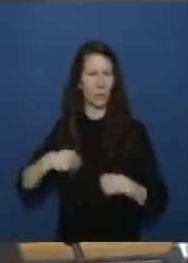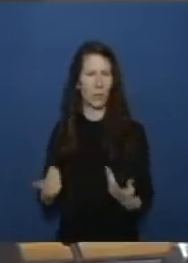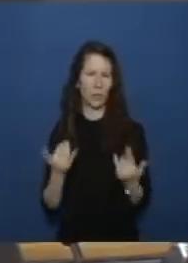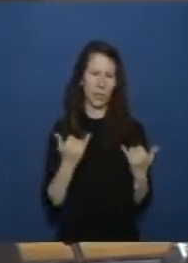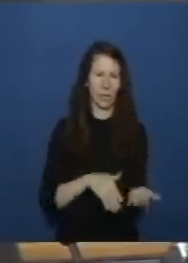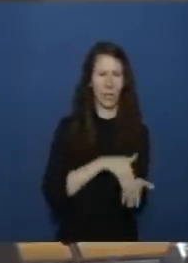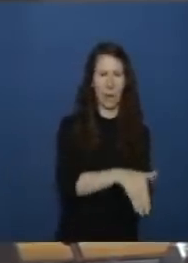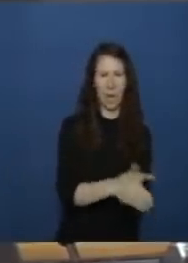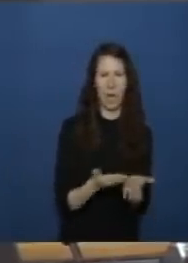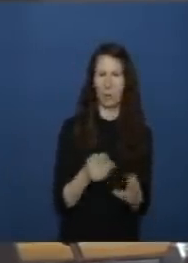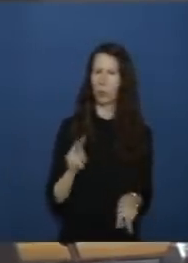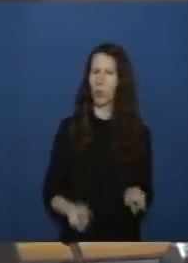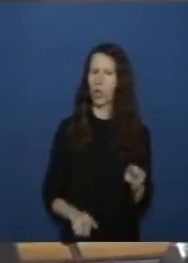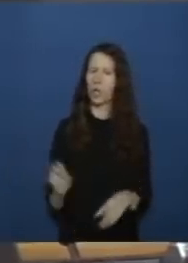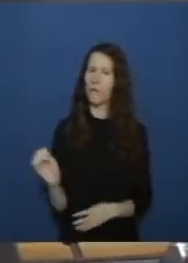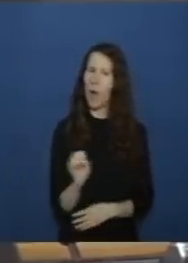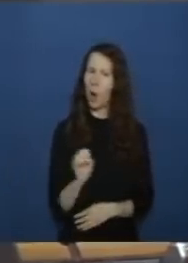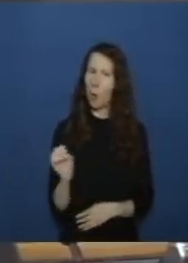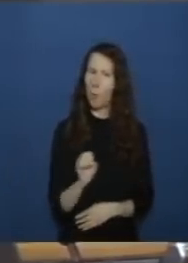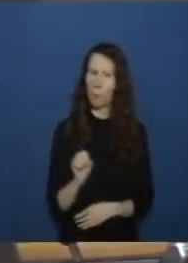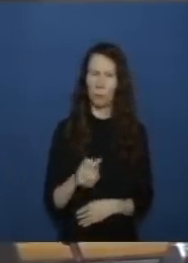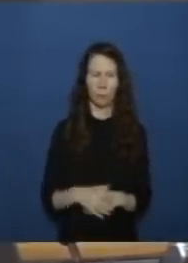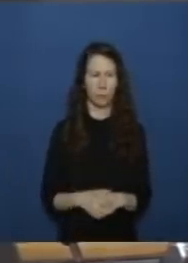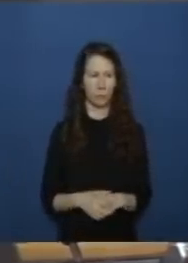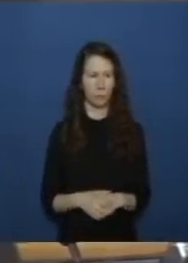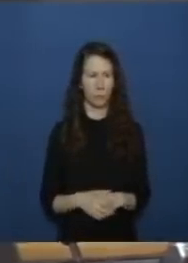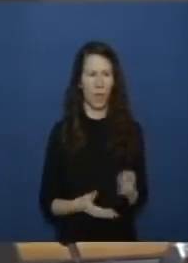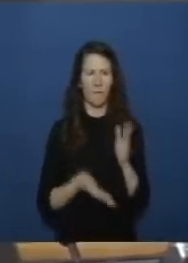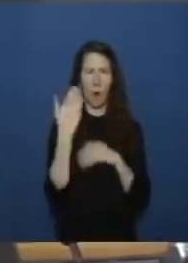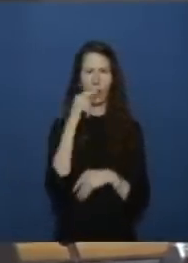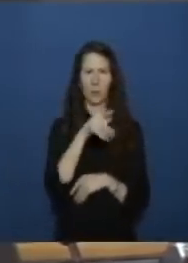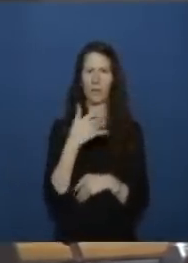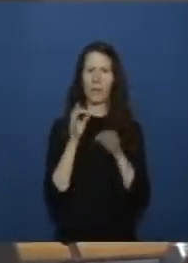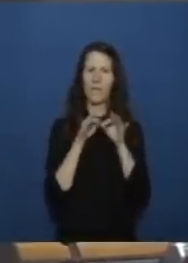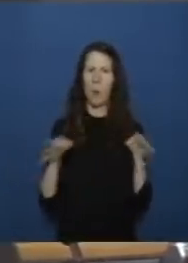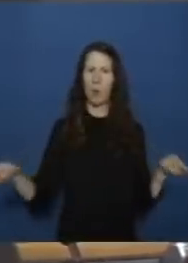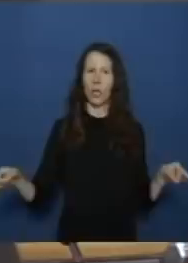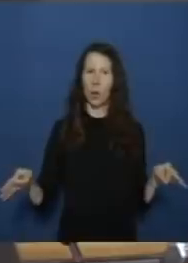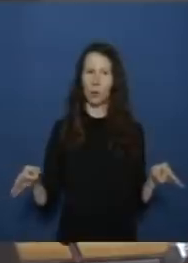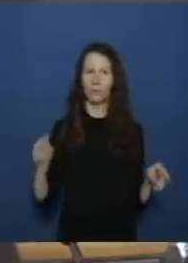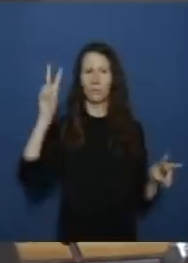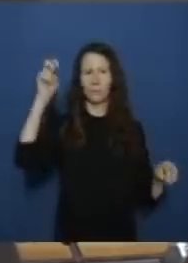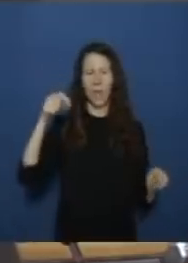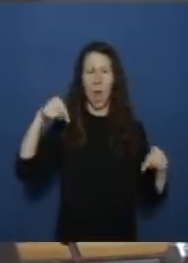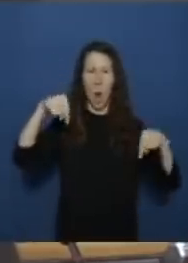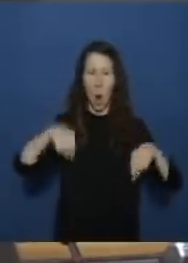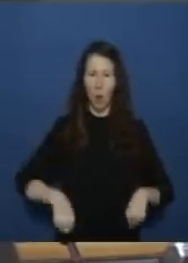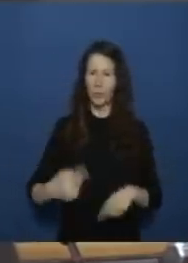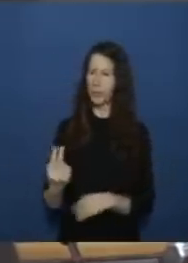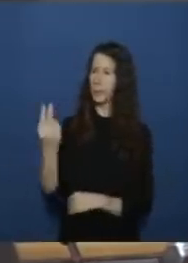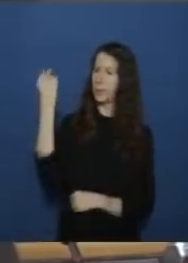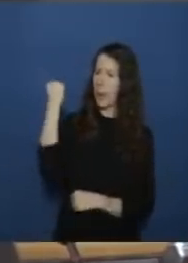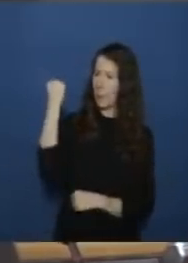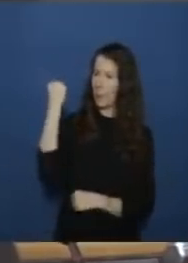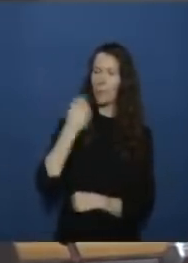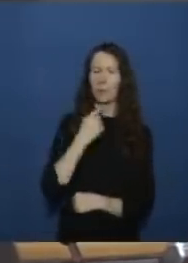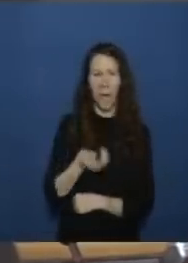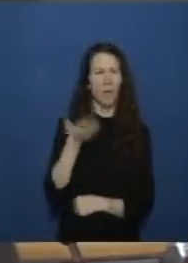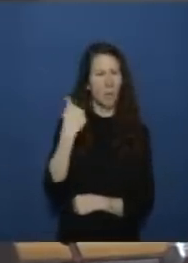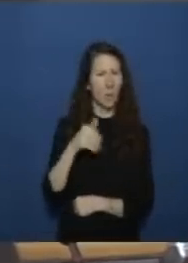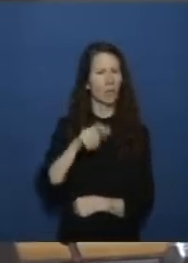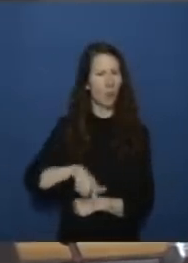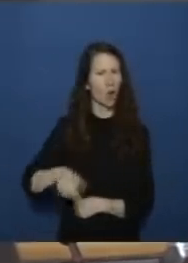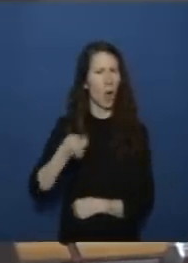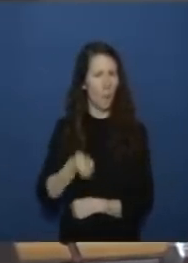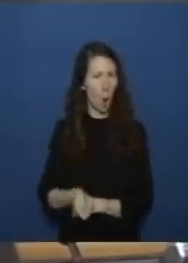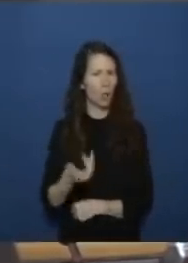macht hier den unterschied ist die formulierung die sie vorhin gebraucht haben aus heutiger sicht sei das völkermord gewesen und sagen der